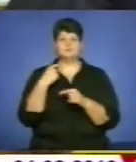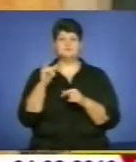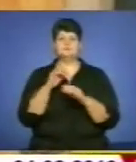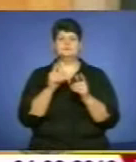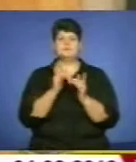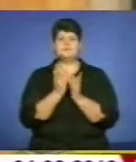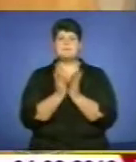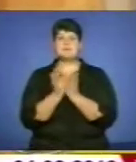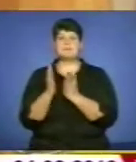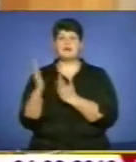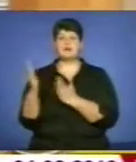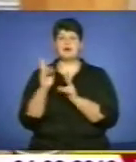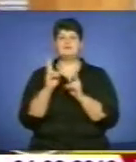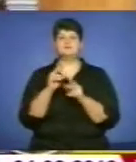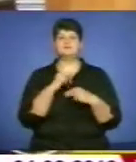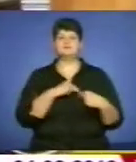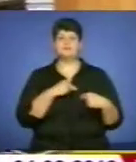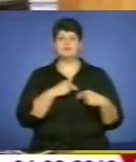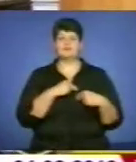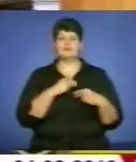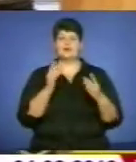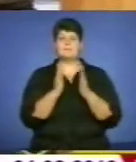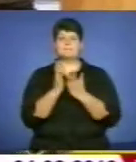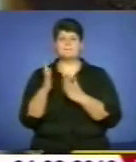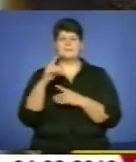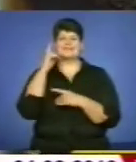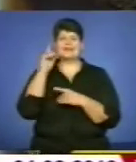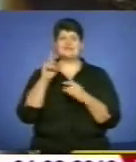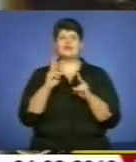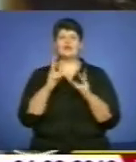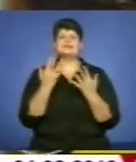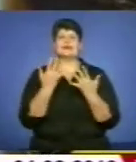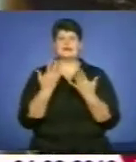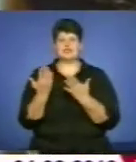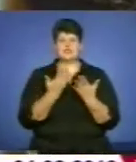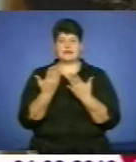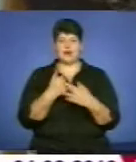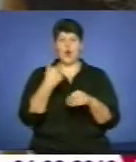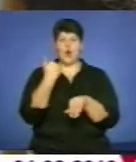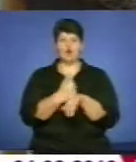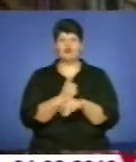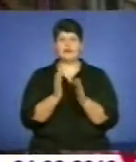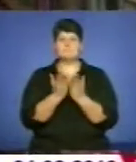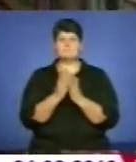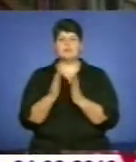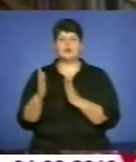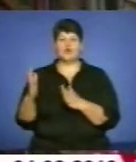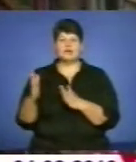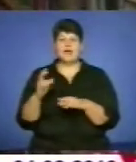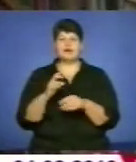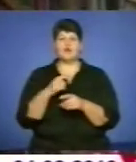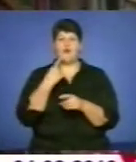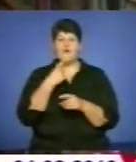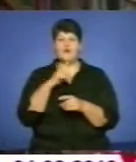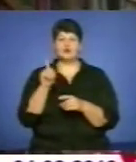бібліотеки. Кому, як не працівникам книгозбірні, знати, хто та скільки читає? Головний бібліотекар відділу міського абонементу